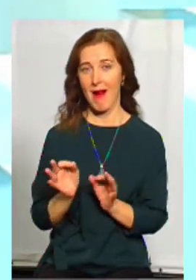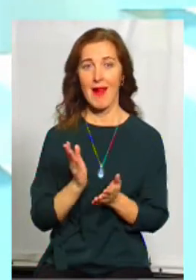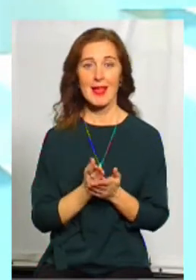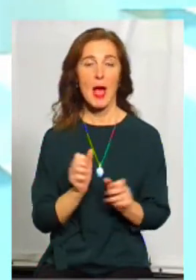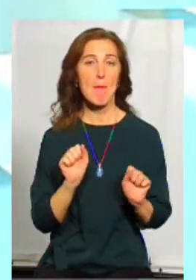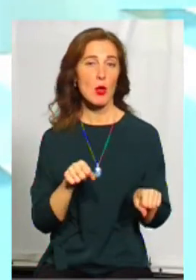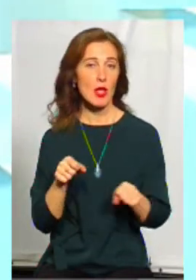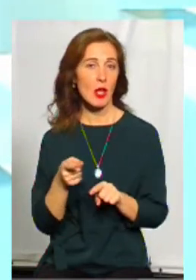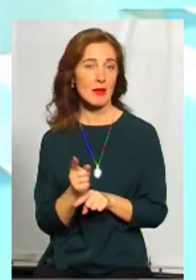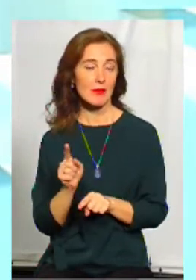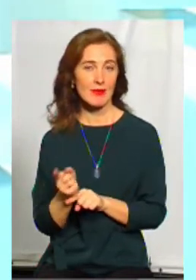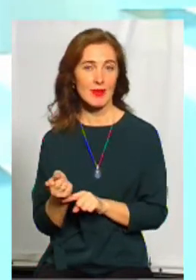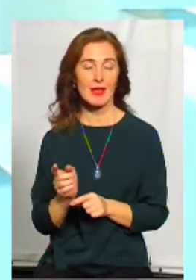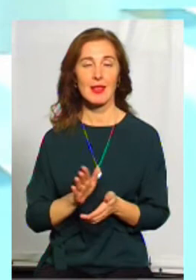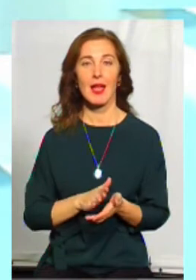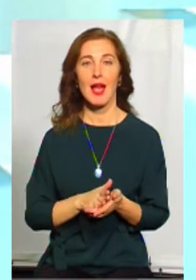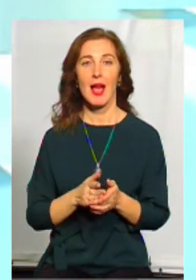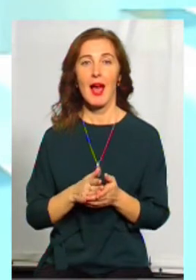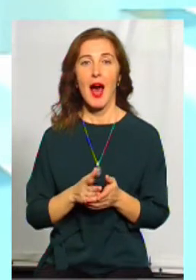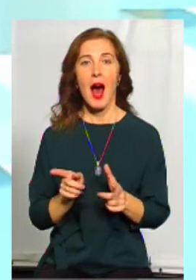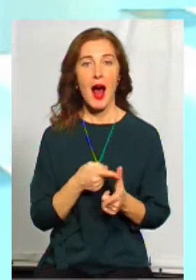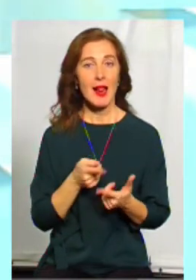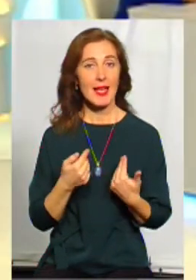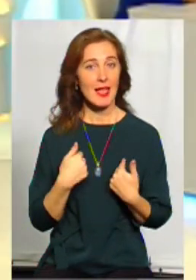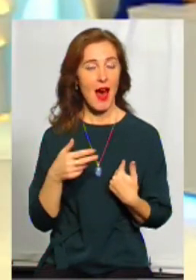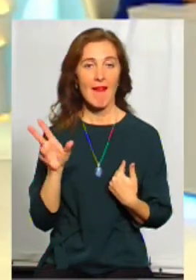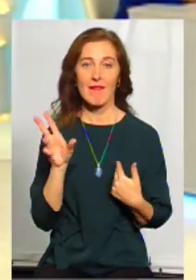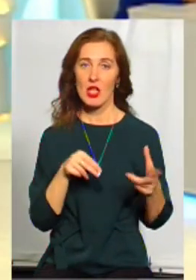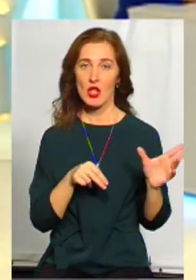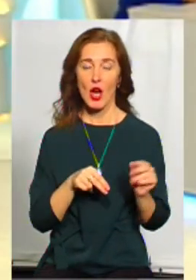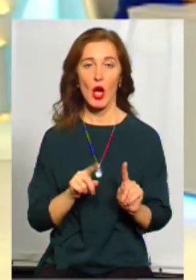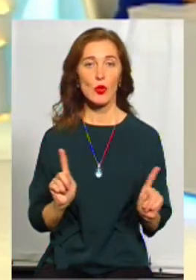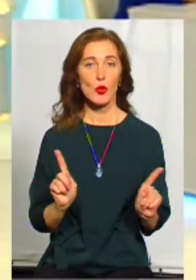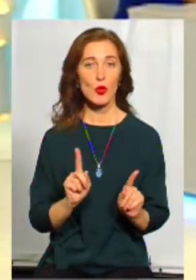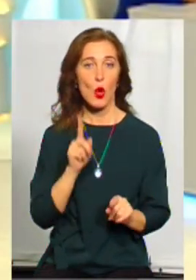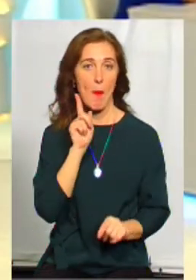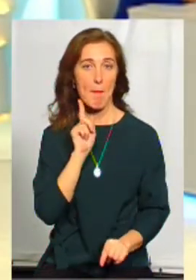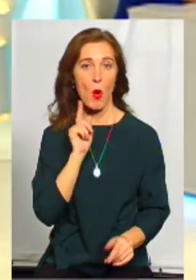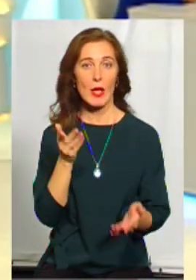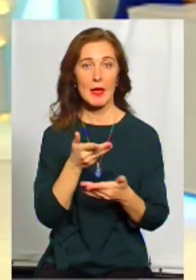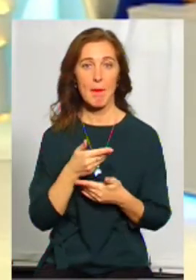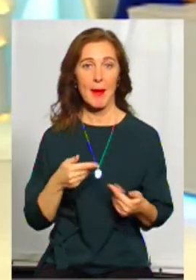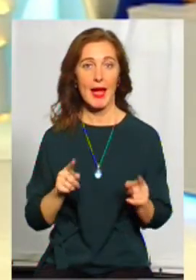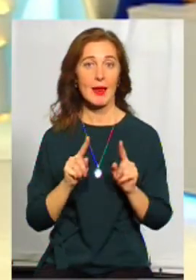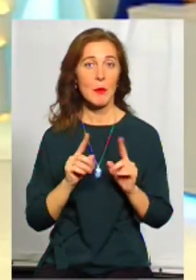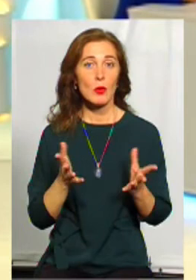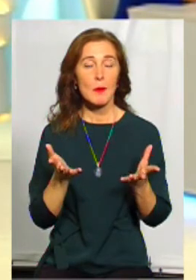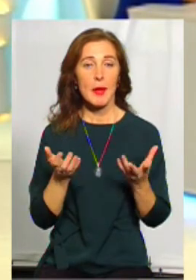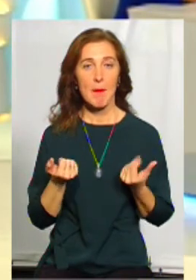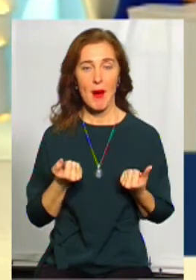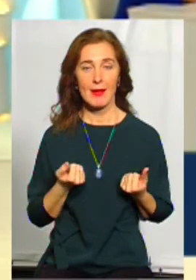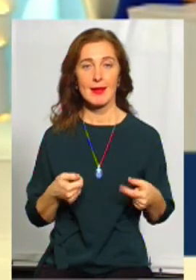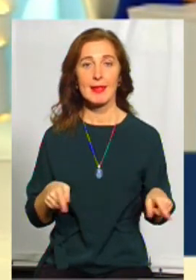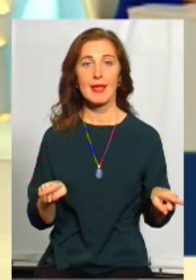критикувати, дискутувати. Але я вважаю, що допоки ми не будемо приймати отаких,